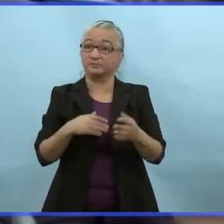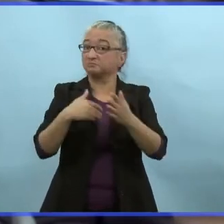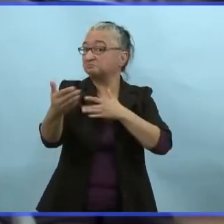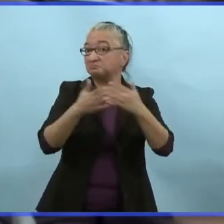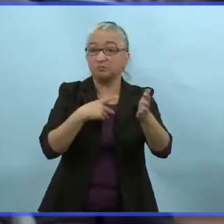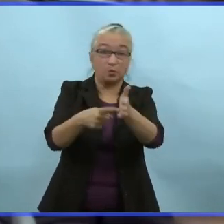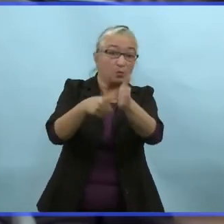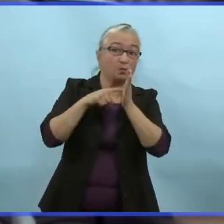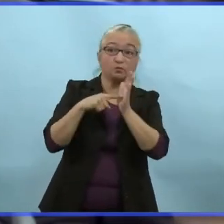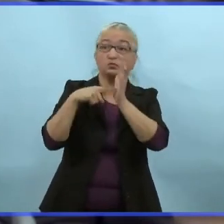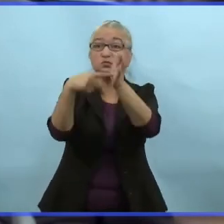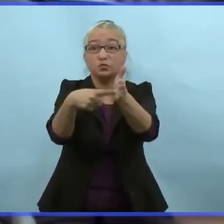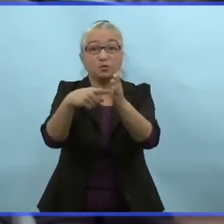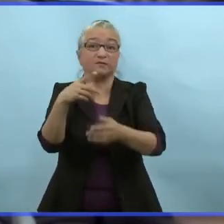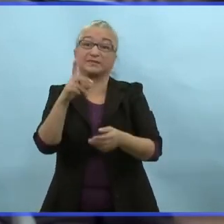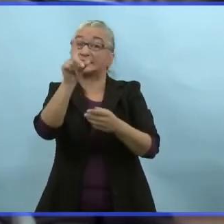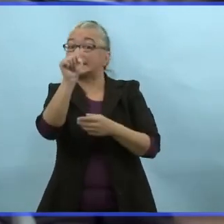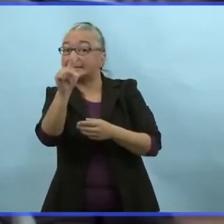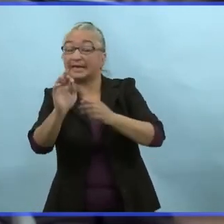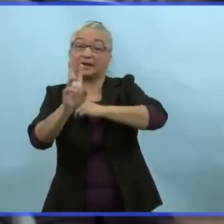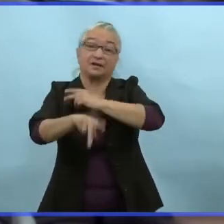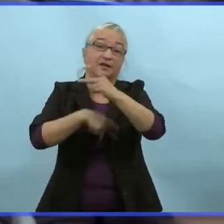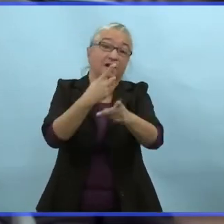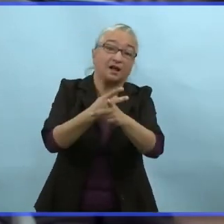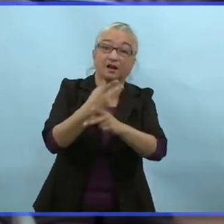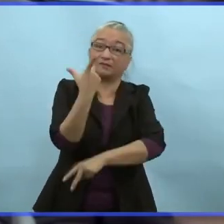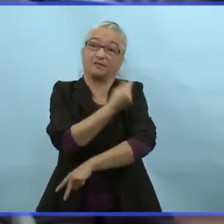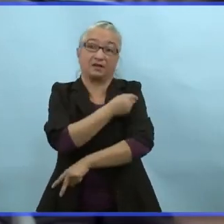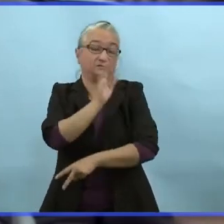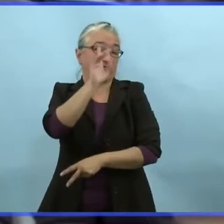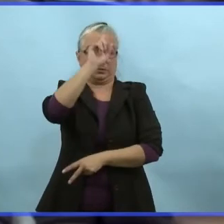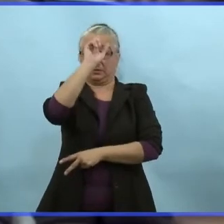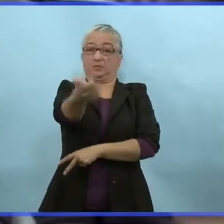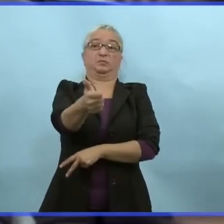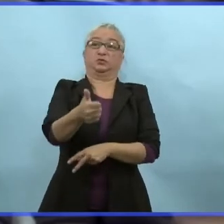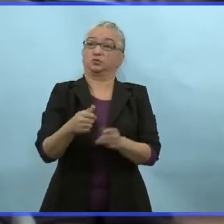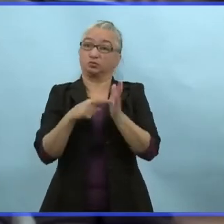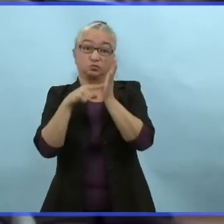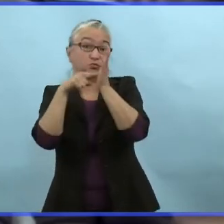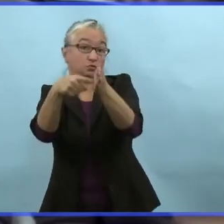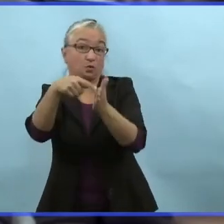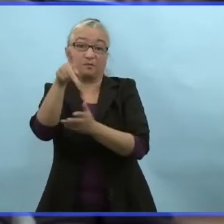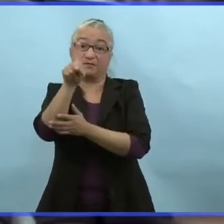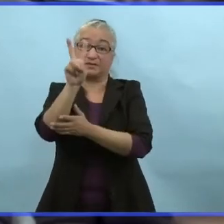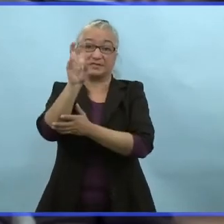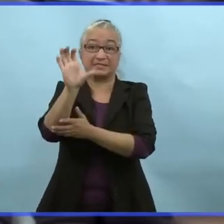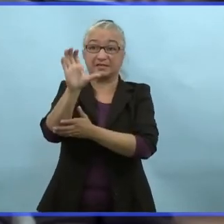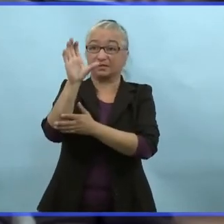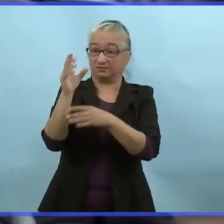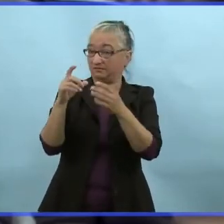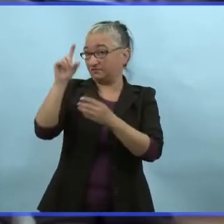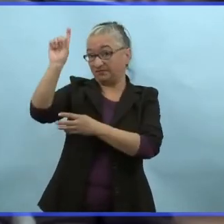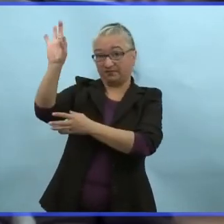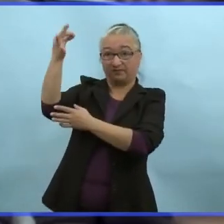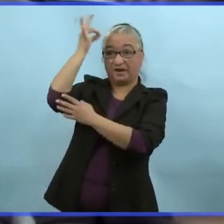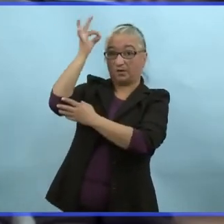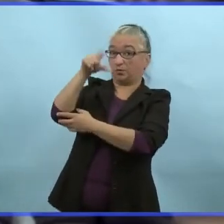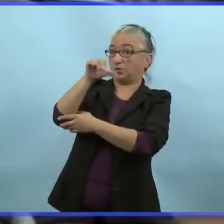assez bons à les protéger. Donc c'est à vous de choisir ce que vous voulez divulguer comme renseignements vous concernant.